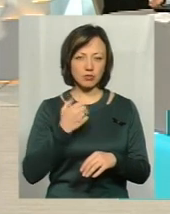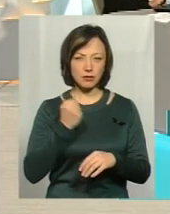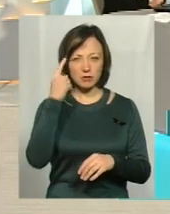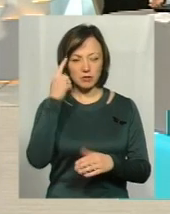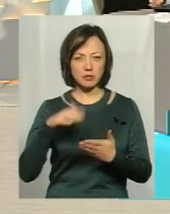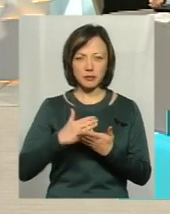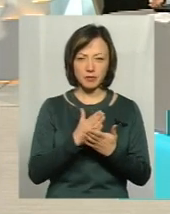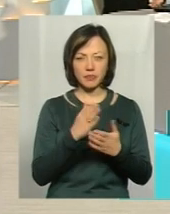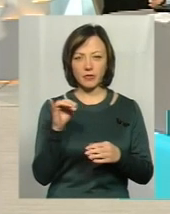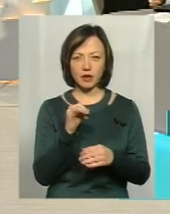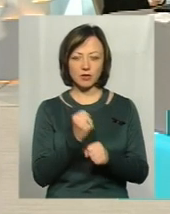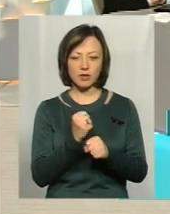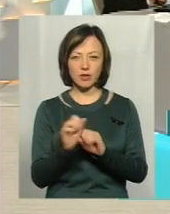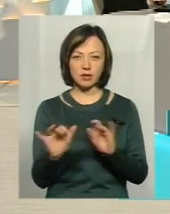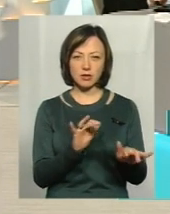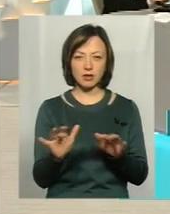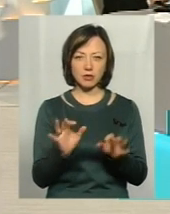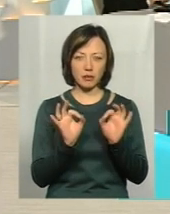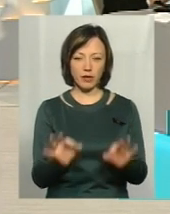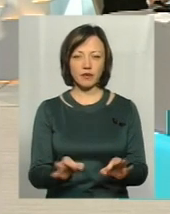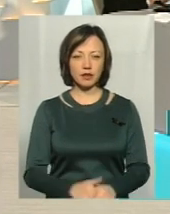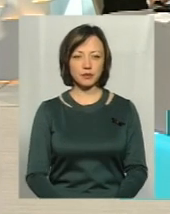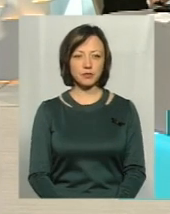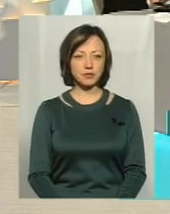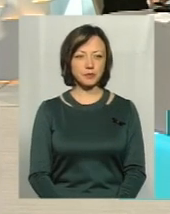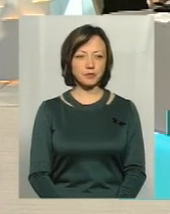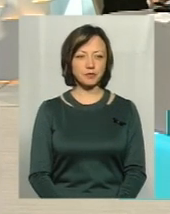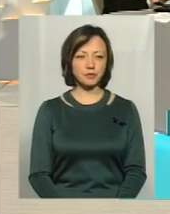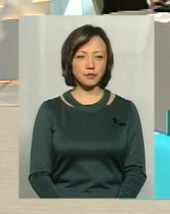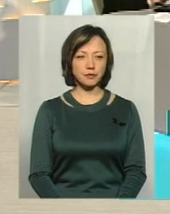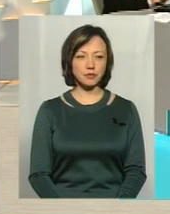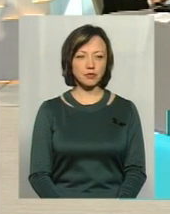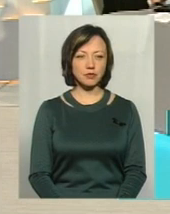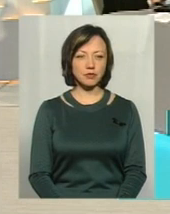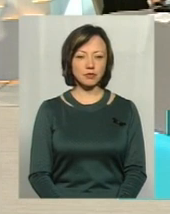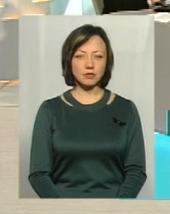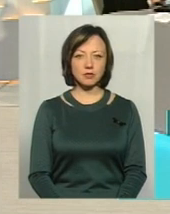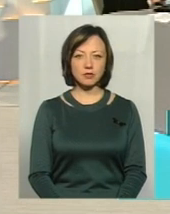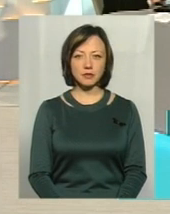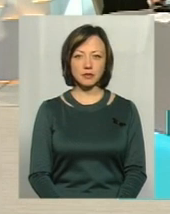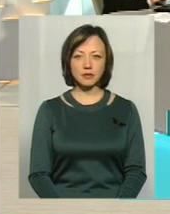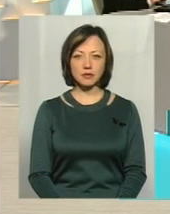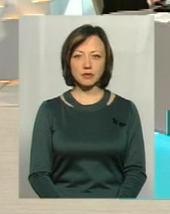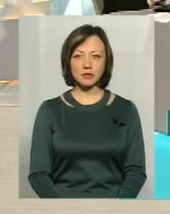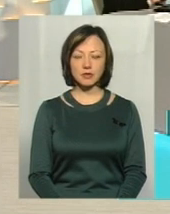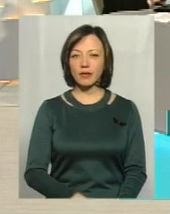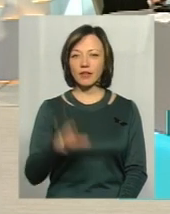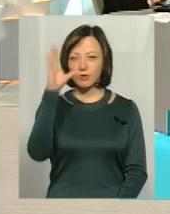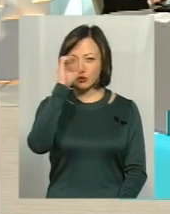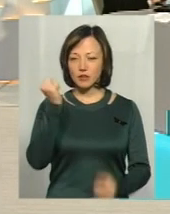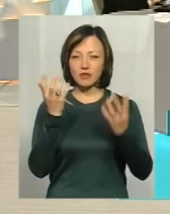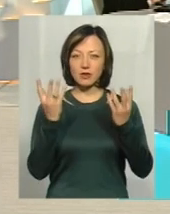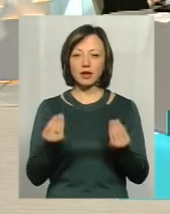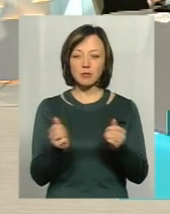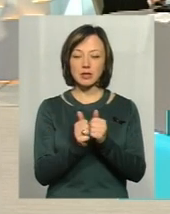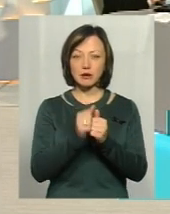зорієнтуватися і вживати якихось таких конструктивних дій. Як правило, коли вночі людина телефонується і каже, що хтось з твоїх